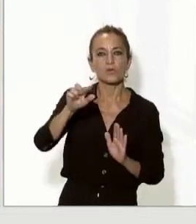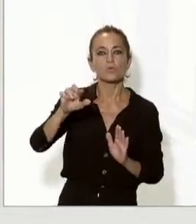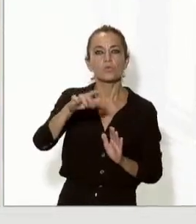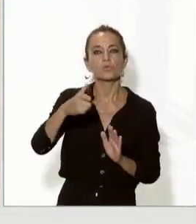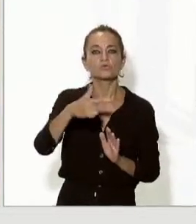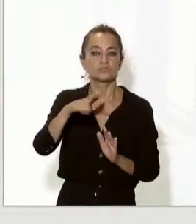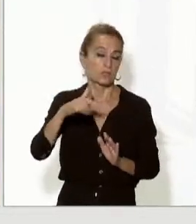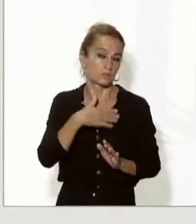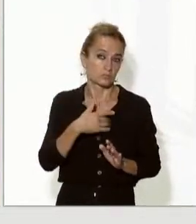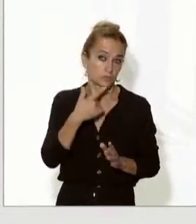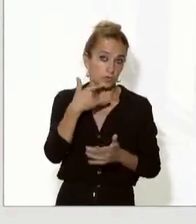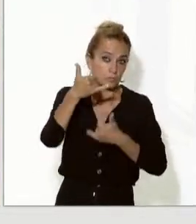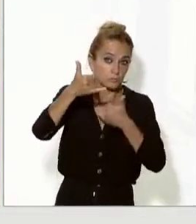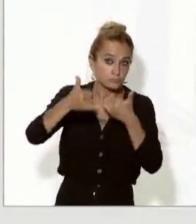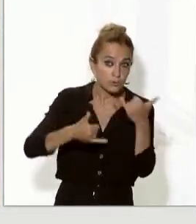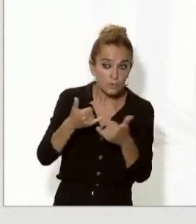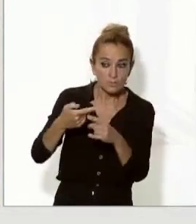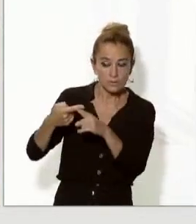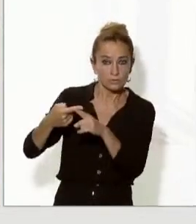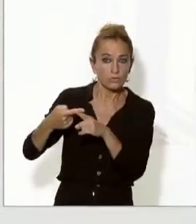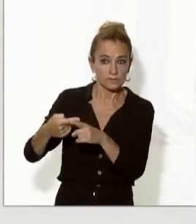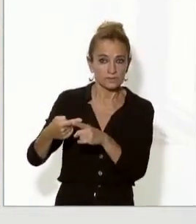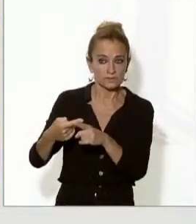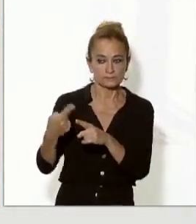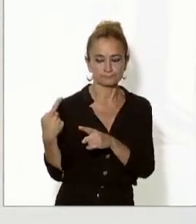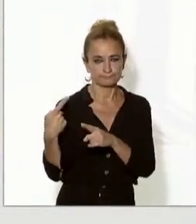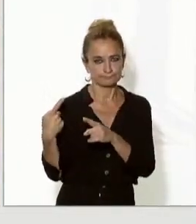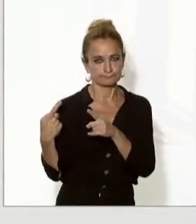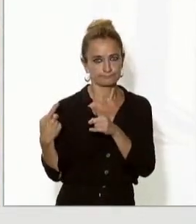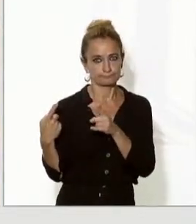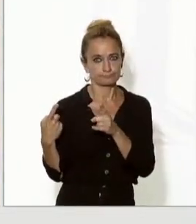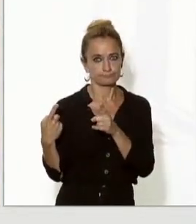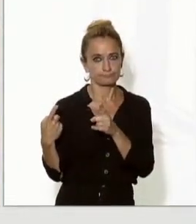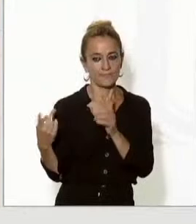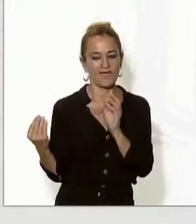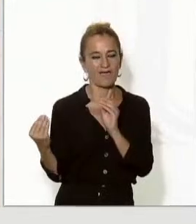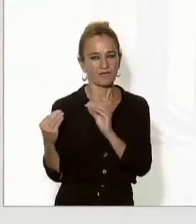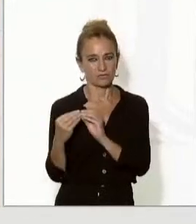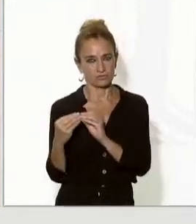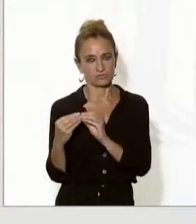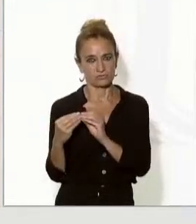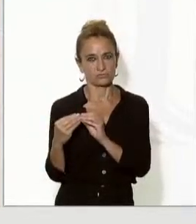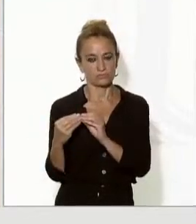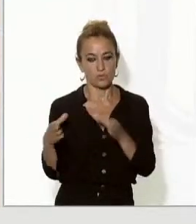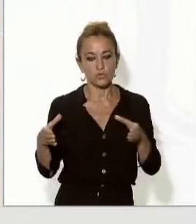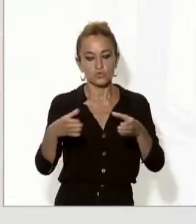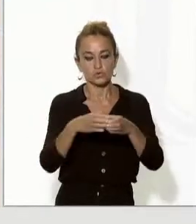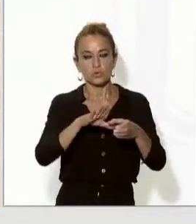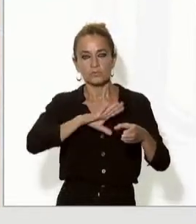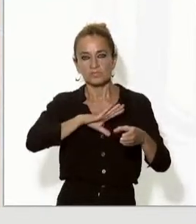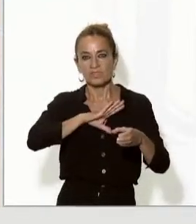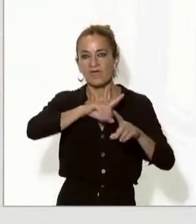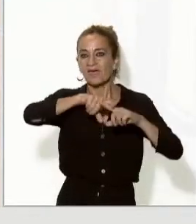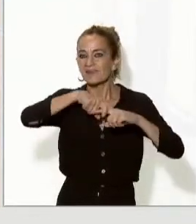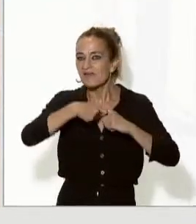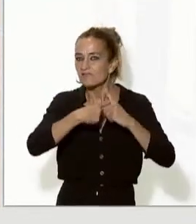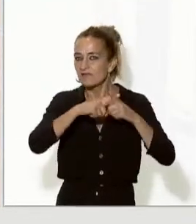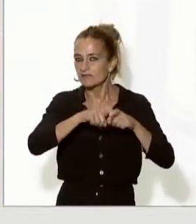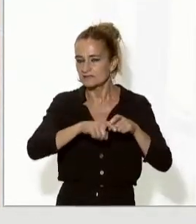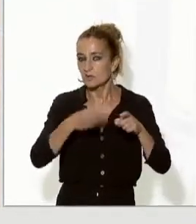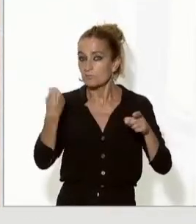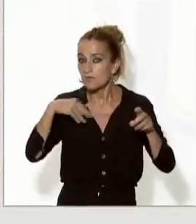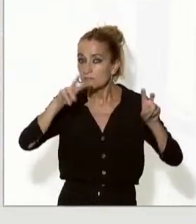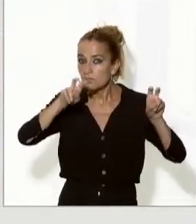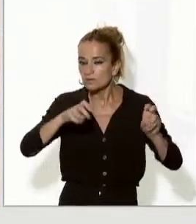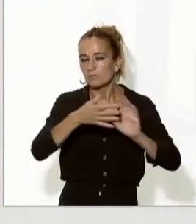comuna que és, evidentment hem acordat que faci part d'aquest grup de reflexió i que puguem, valgui la redundància, reflexionar